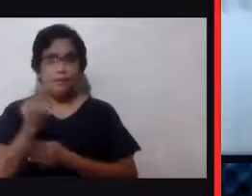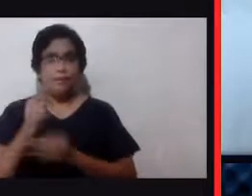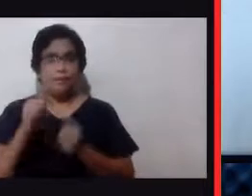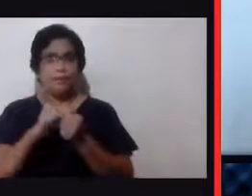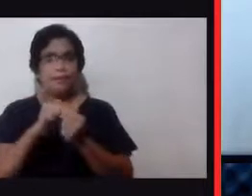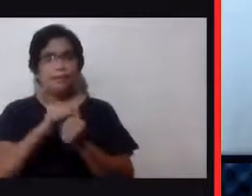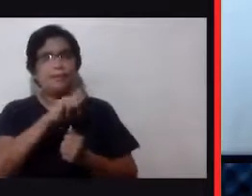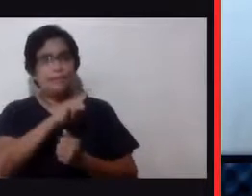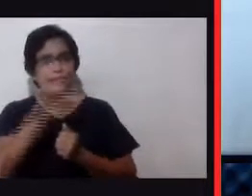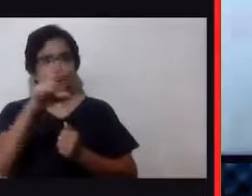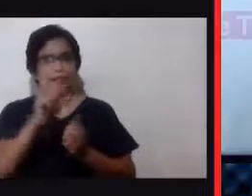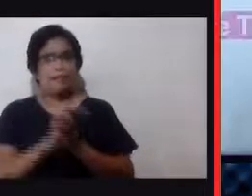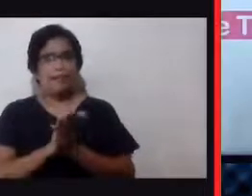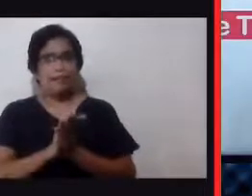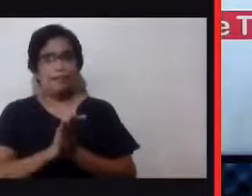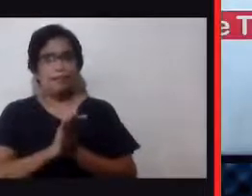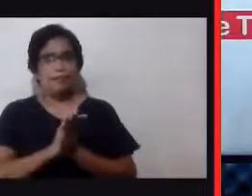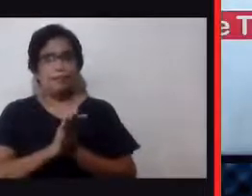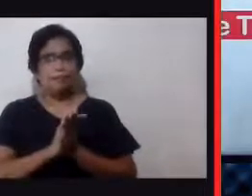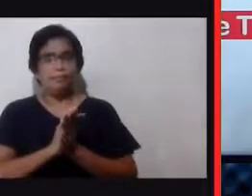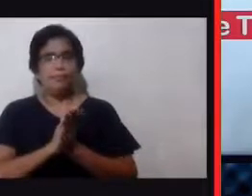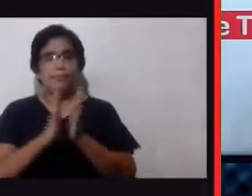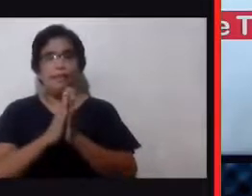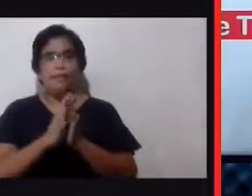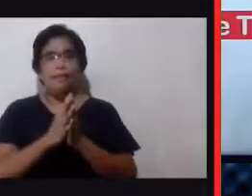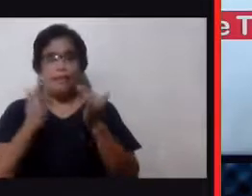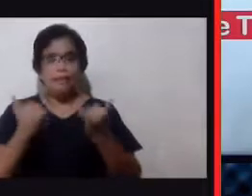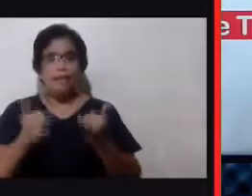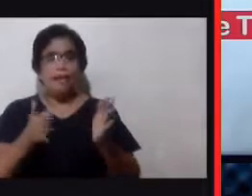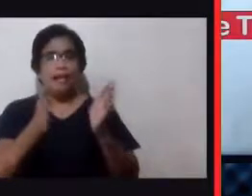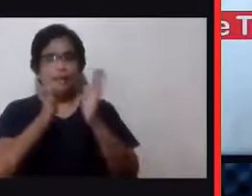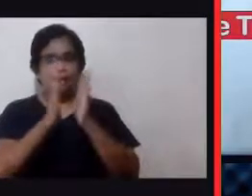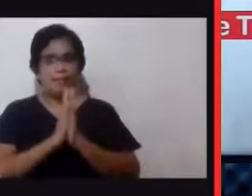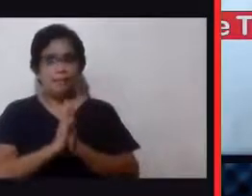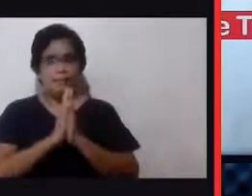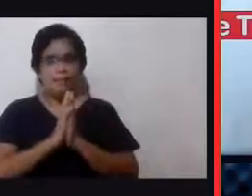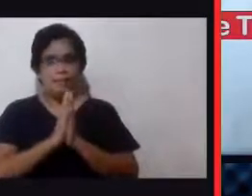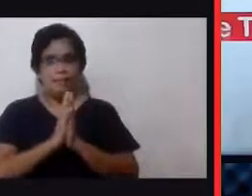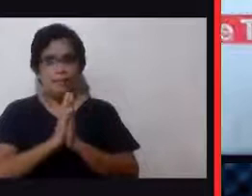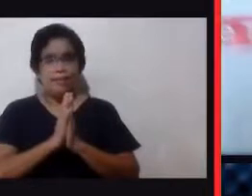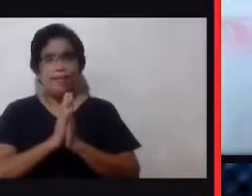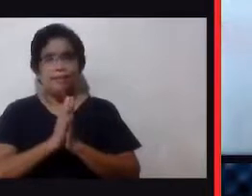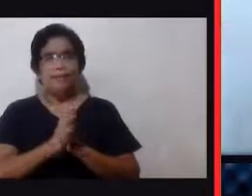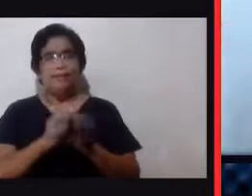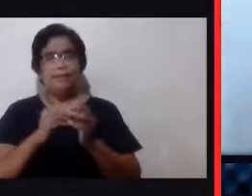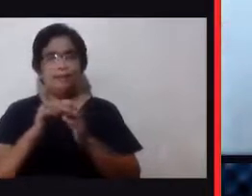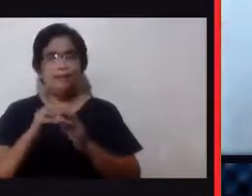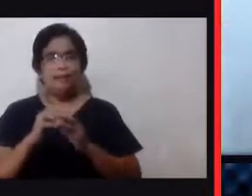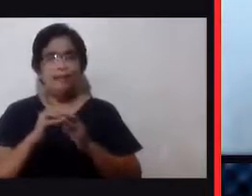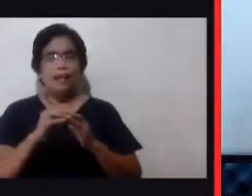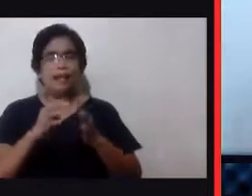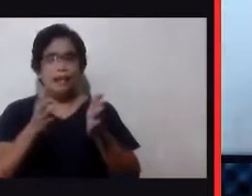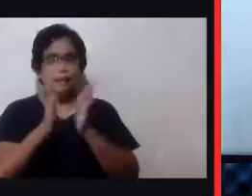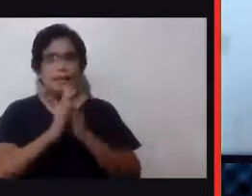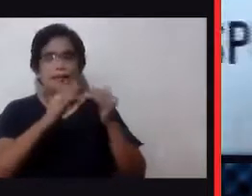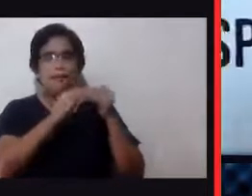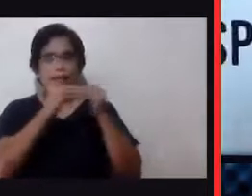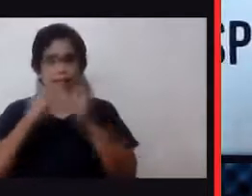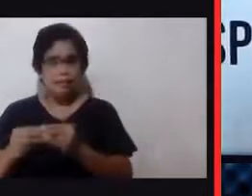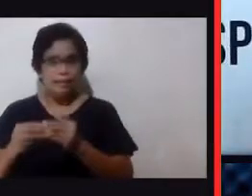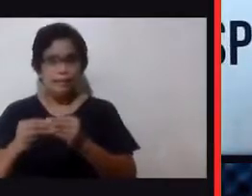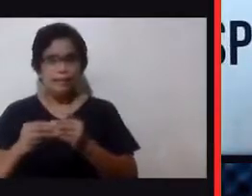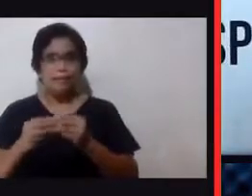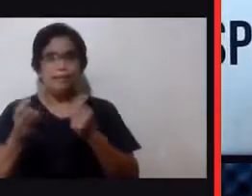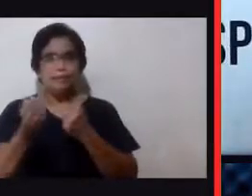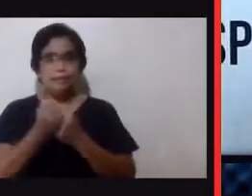Lumapit po tayo sa ating Diyos. Hingin po natin ang kanyang patnubay. Hingin po natin ang kanyang paalalay sa bawat isa sa atin.